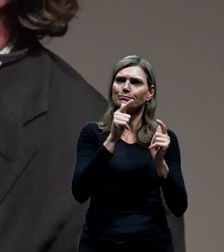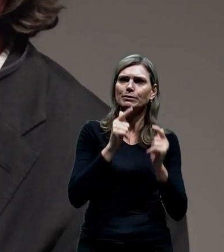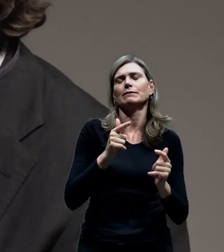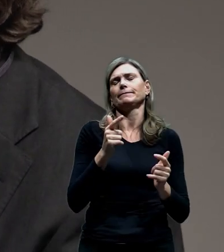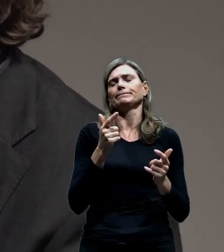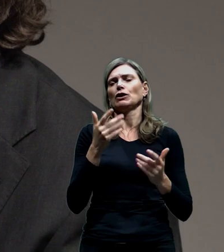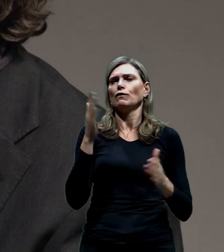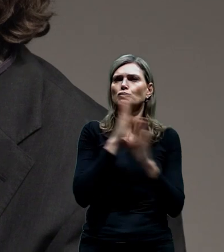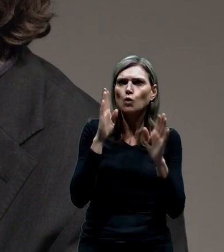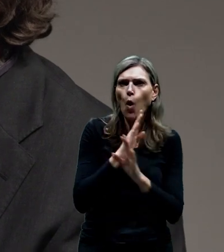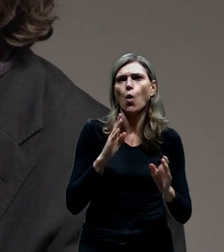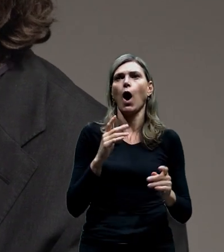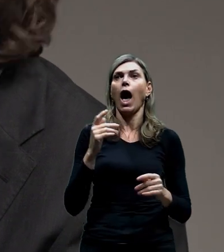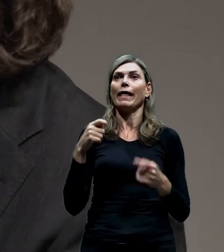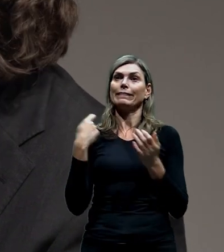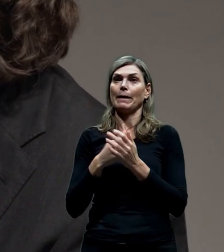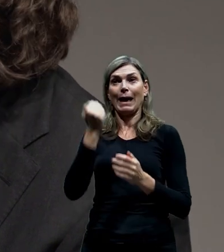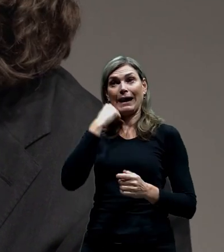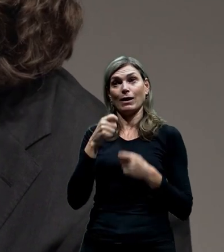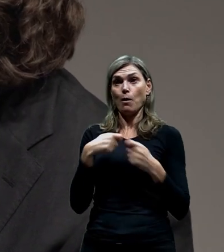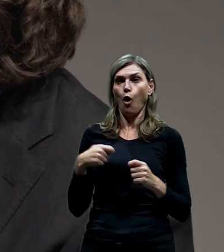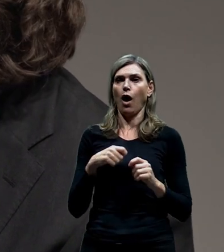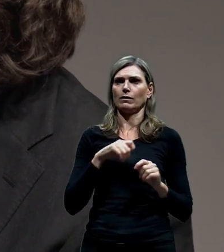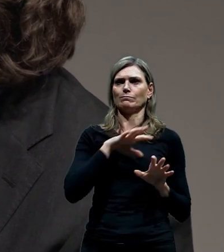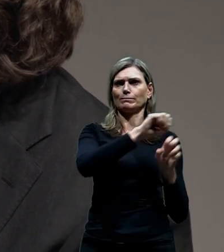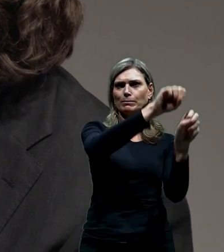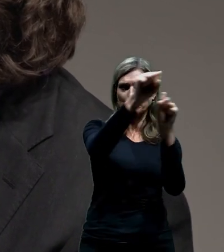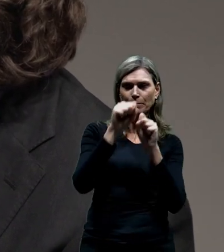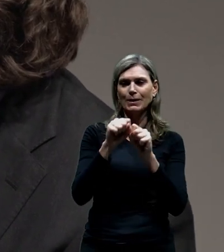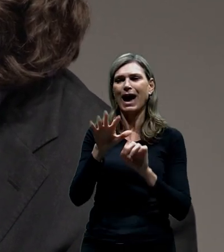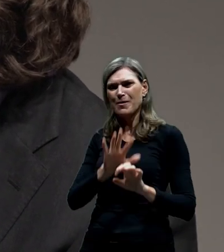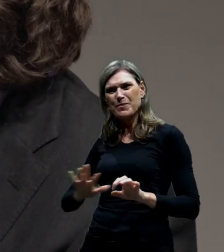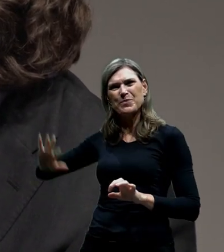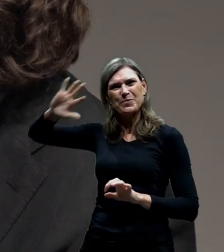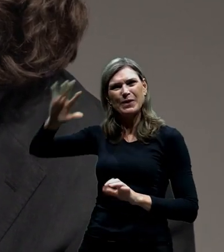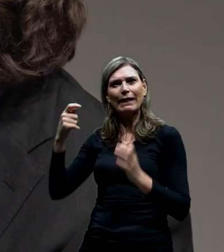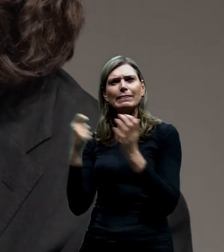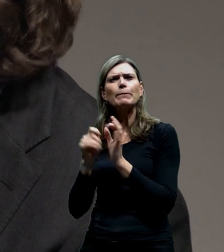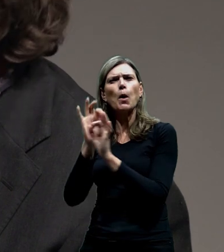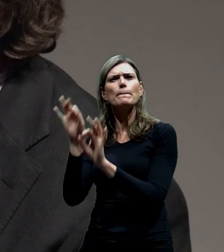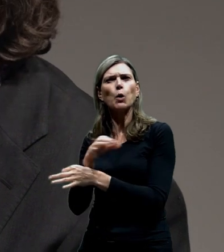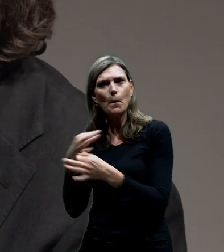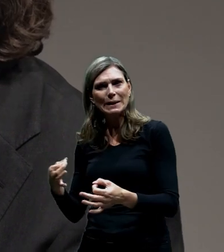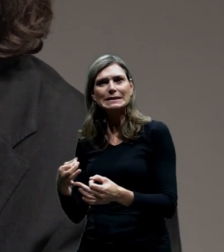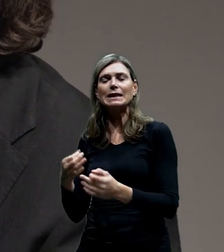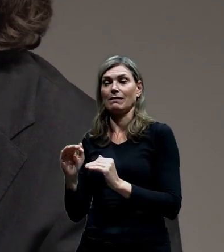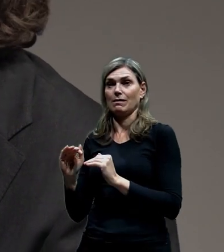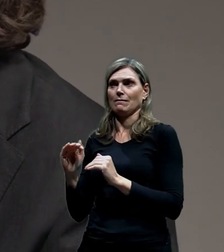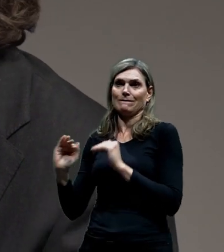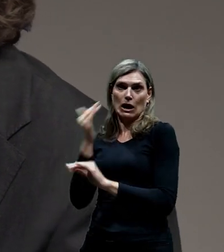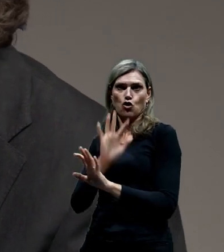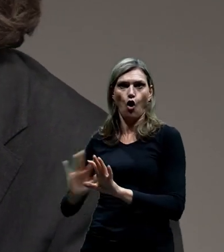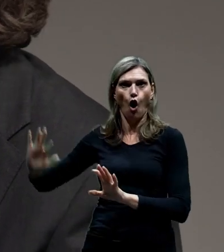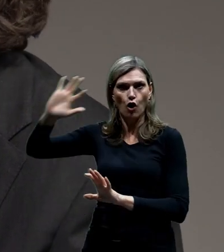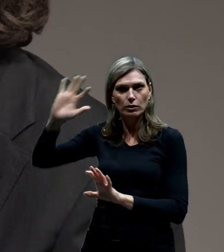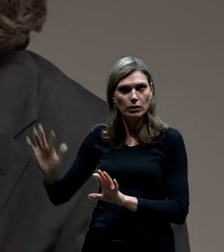bohatší obyvatelstvo. A ty průmyslový čtvrti jsou umístěný na východě města a jsou